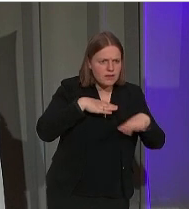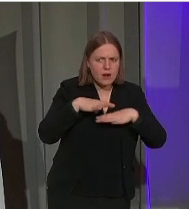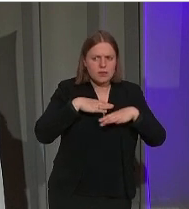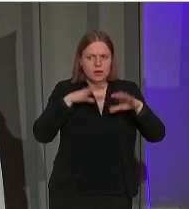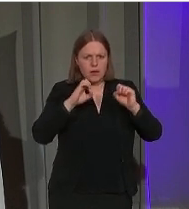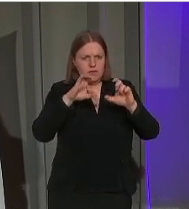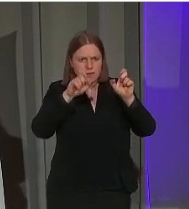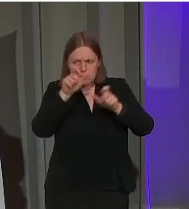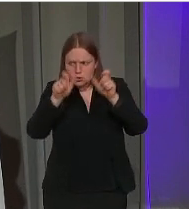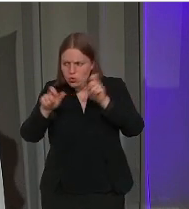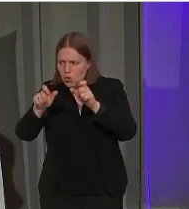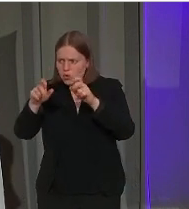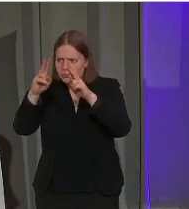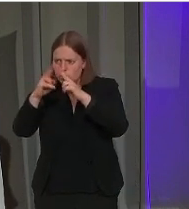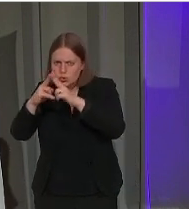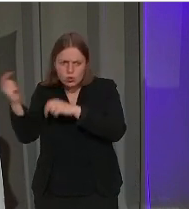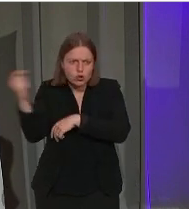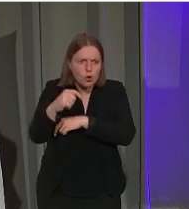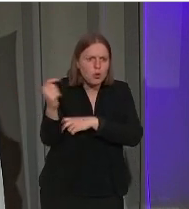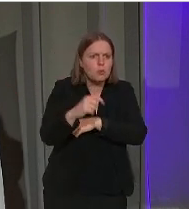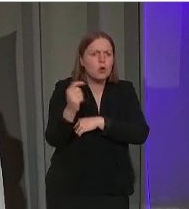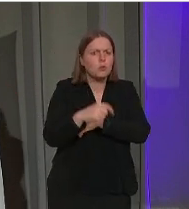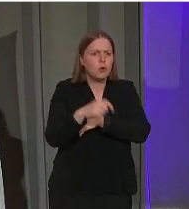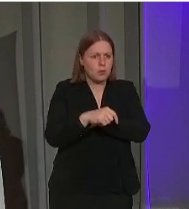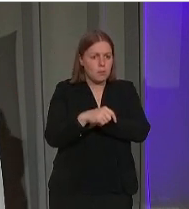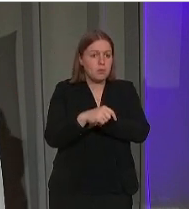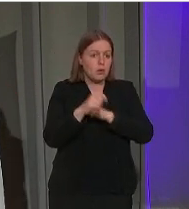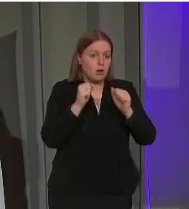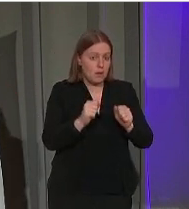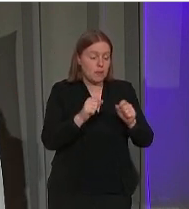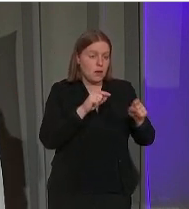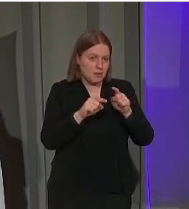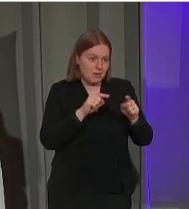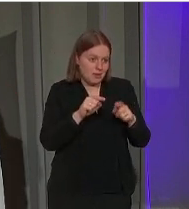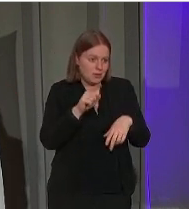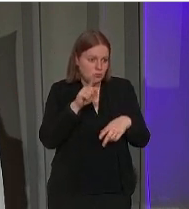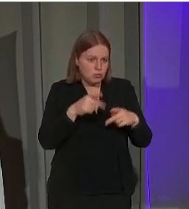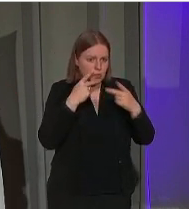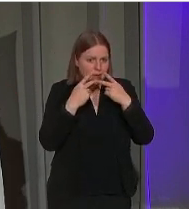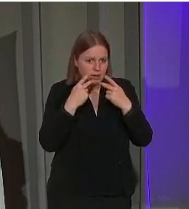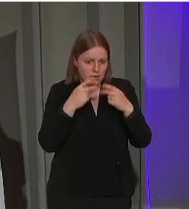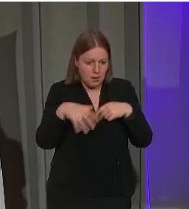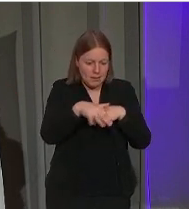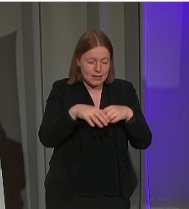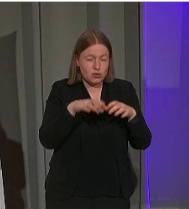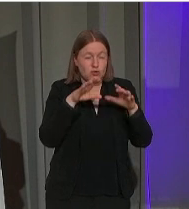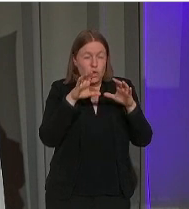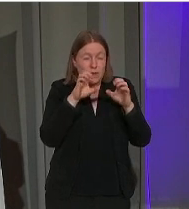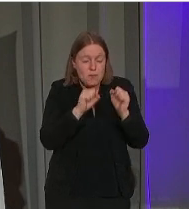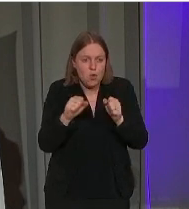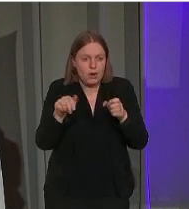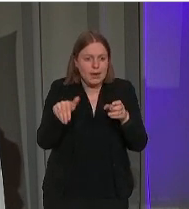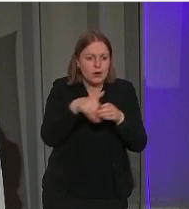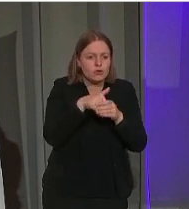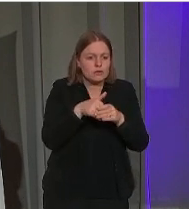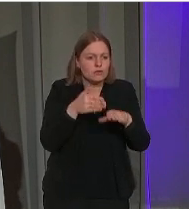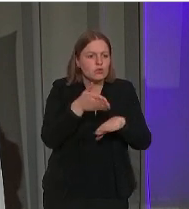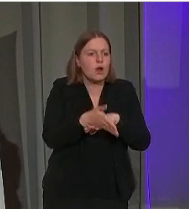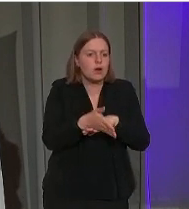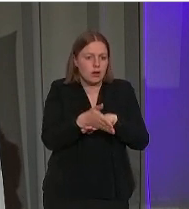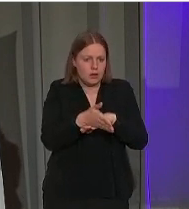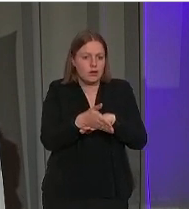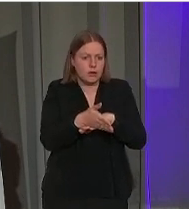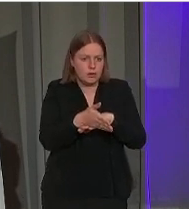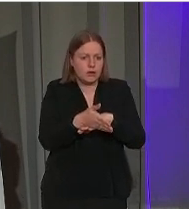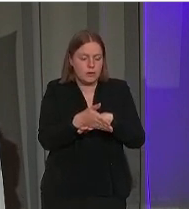verschillende bezoekers willen ontvangen, dus eigenlijk genoodzaakt zijn van de plek zo inclusief mogelijk te beheren. Dat is ook wel waar ons hart ligt om dat op die